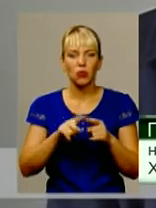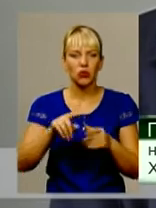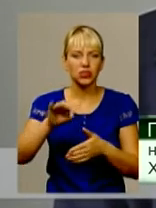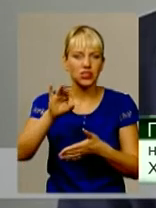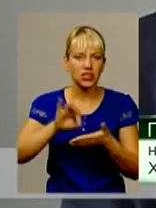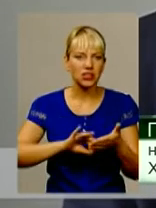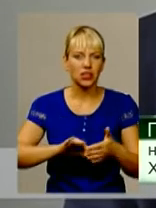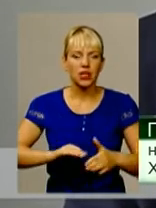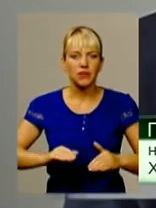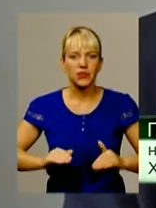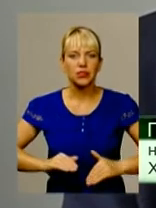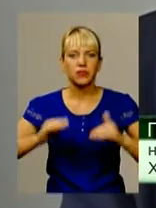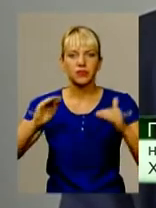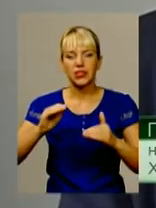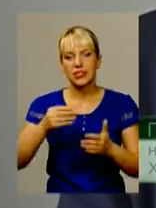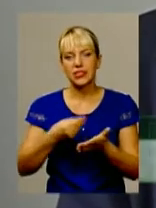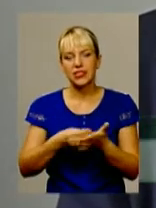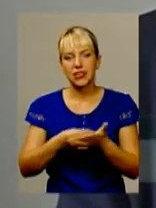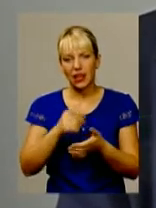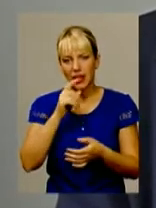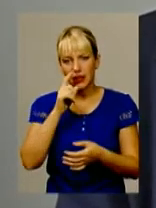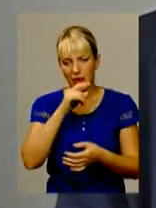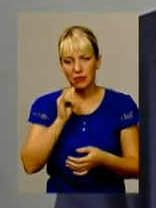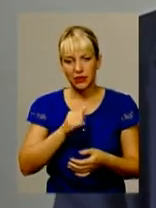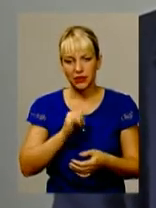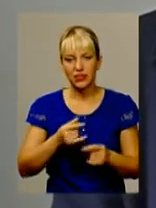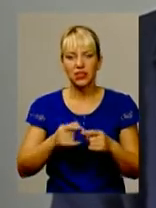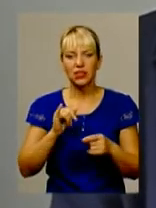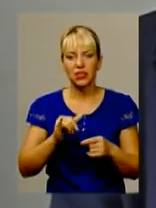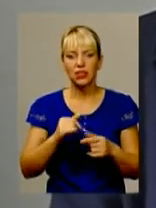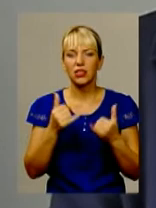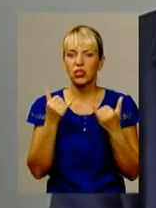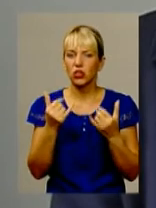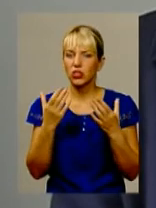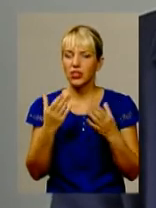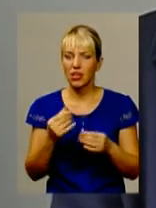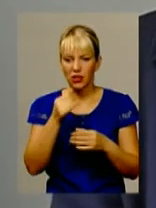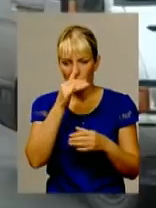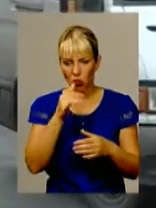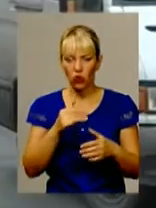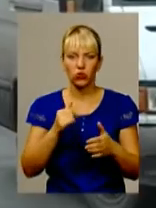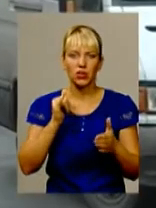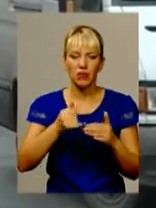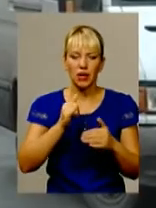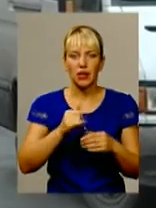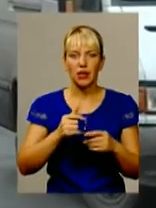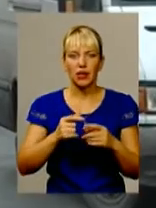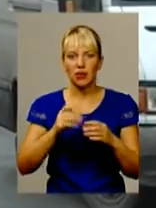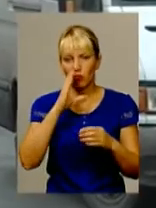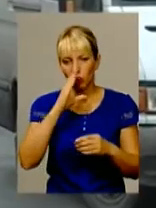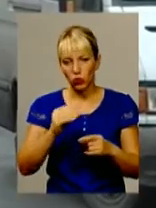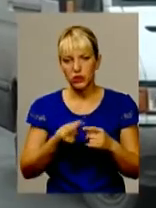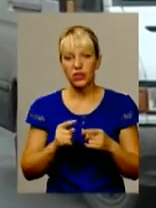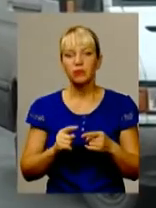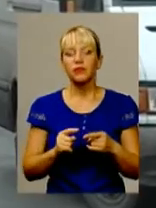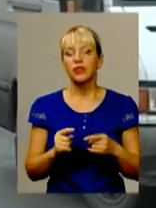вартості пального. Станом на сьогоднішній день перевізники вже не в змозі заправляти автомобілі для виїзду на лінію. 3,53 гривні